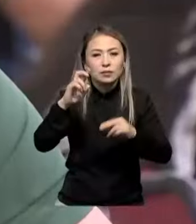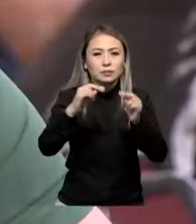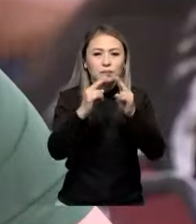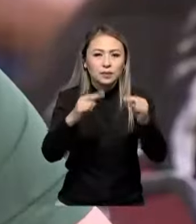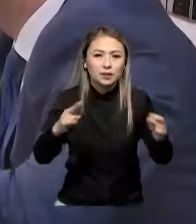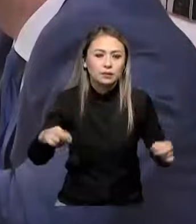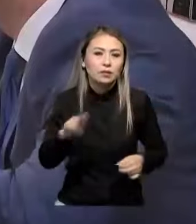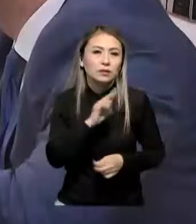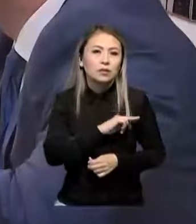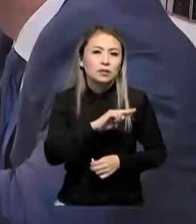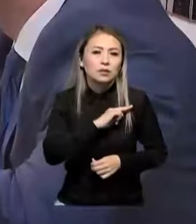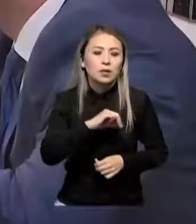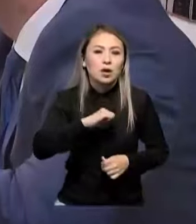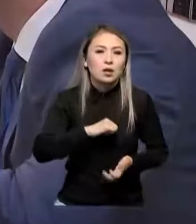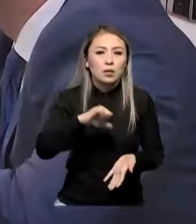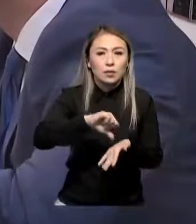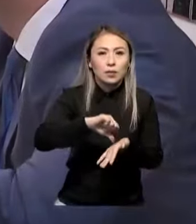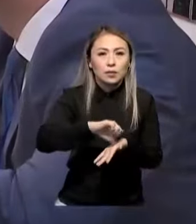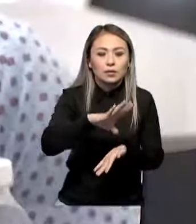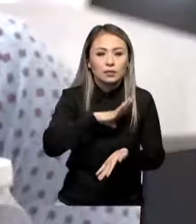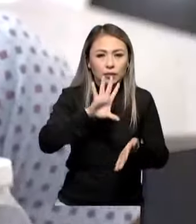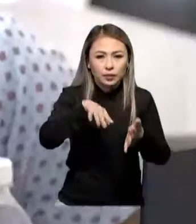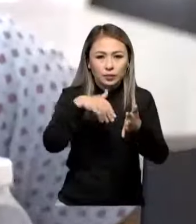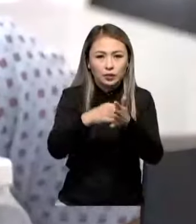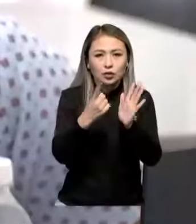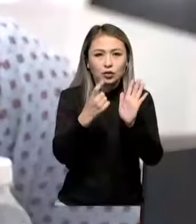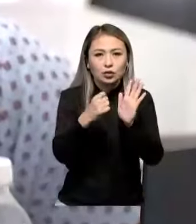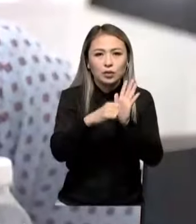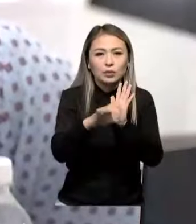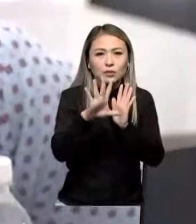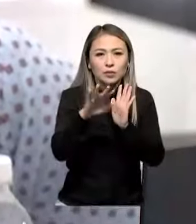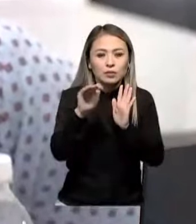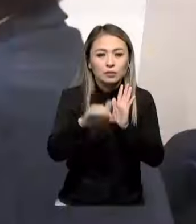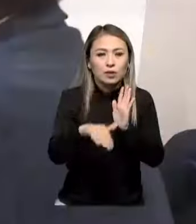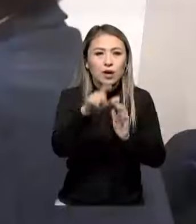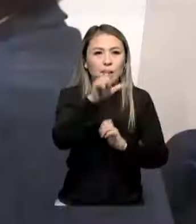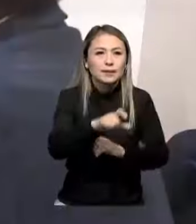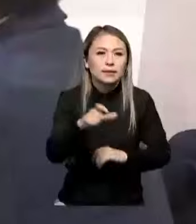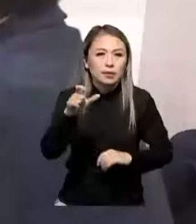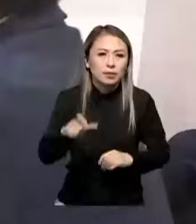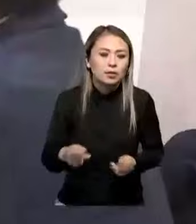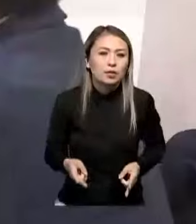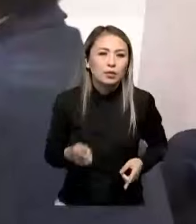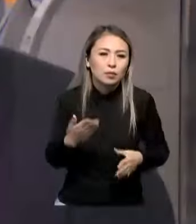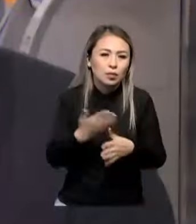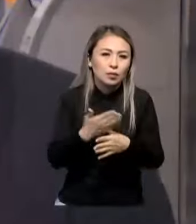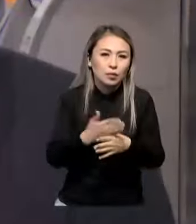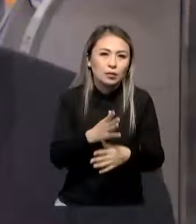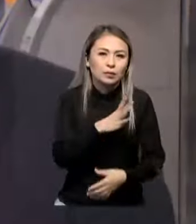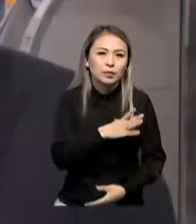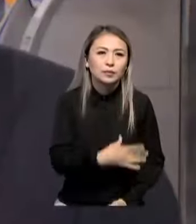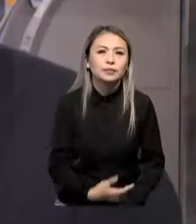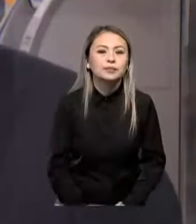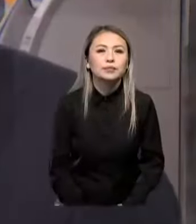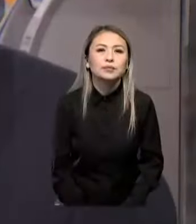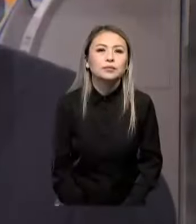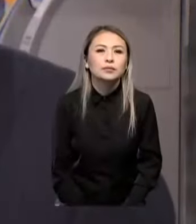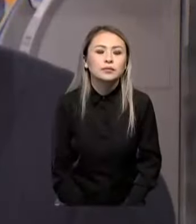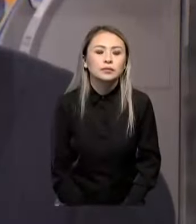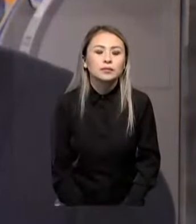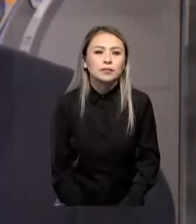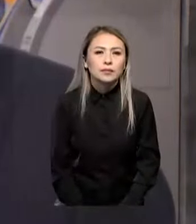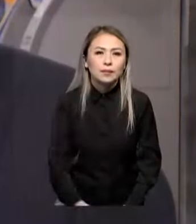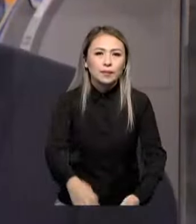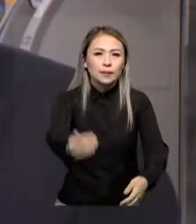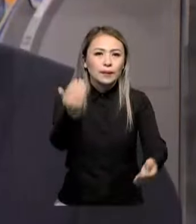қызметкере Зангер ғатысты. Осы бүнгі дейін 165 мұн астам азаматқа құқытық көмік көтсетілген. Бұл